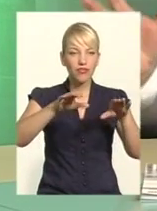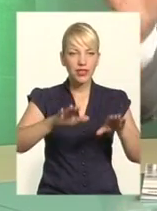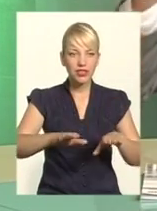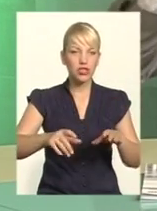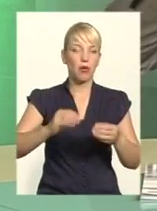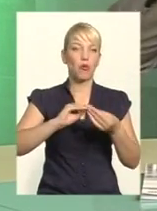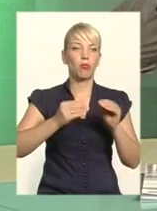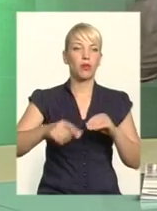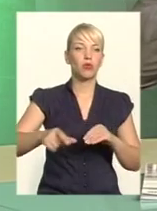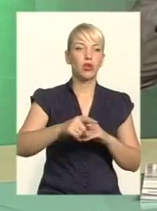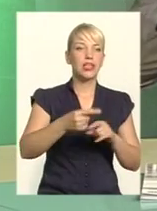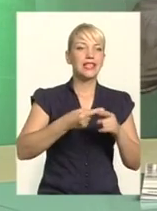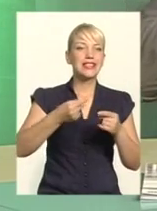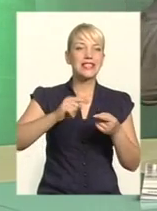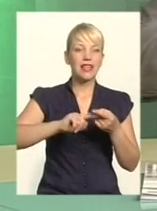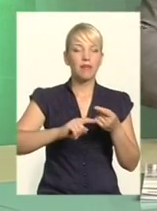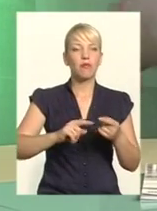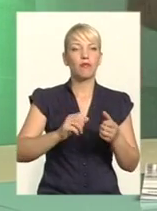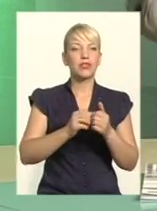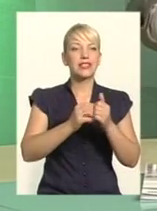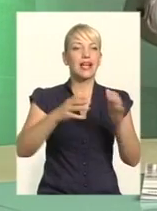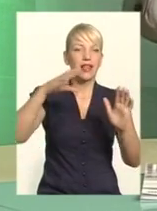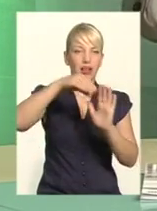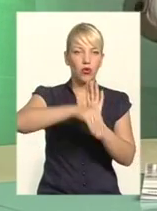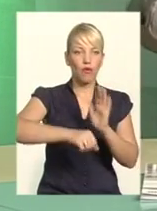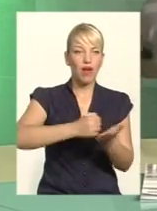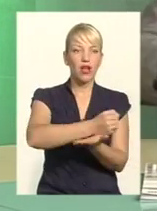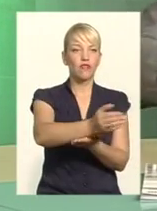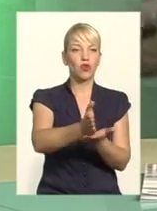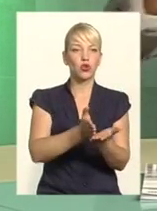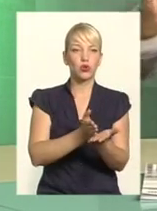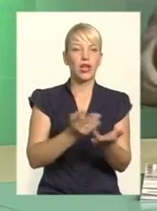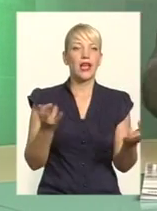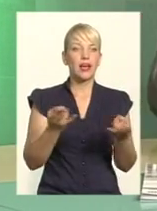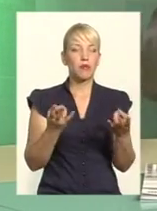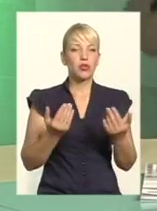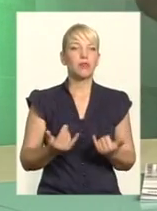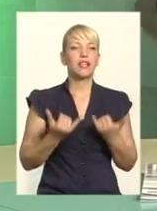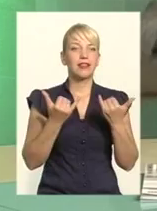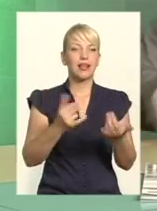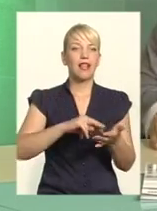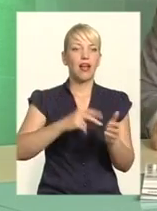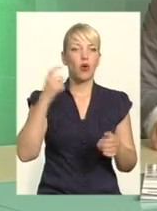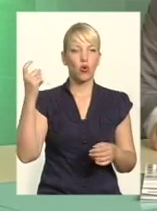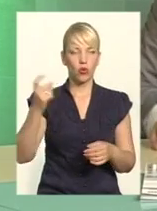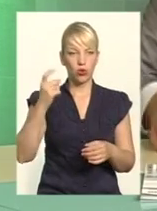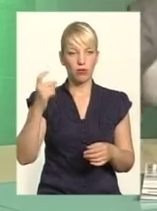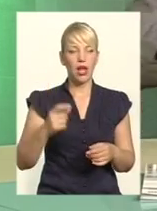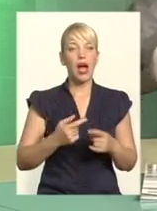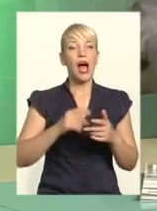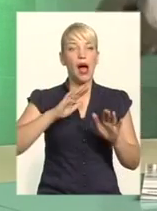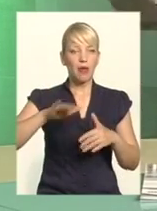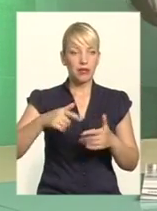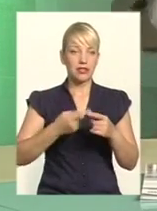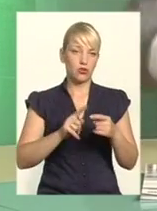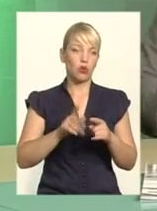комплексу інфраструктурних змін, які потрібні для економіки. І далі ми кажемо, після економіки має йти соціальна сфера. Якщо